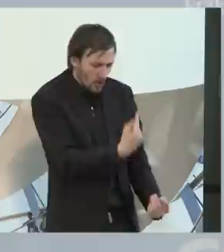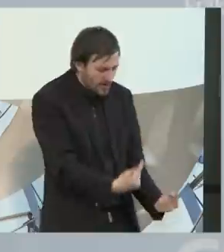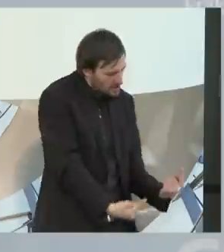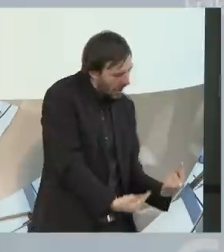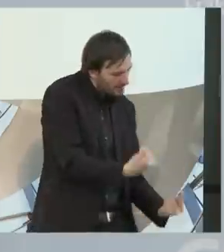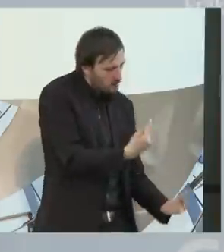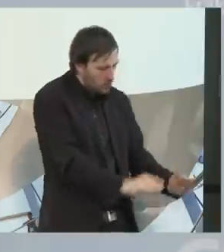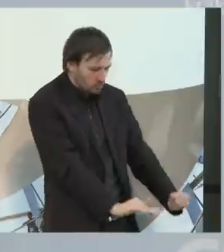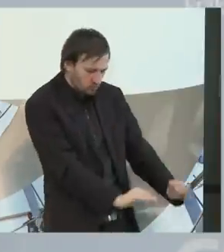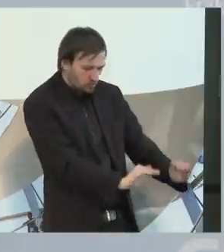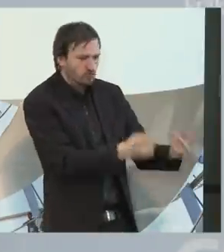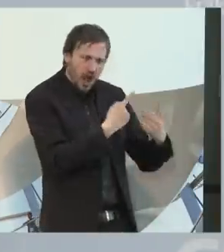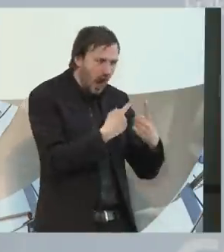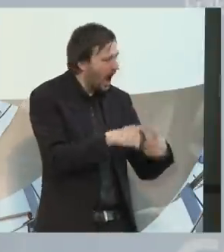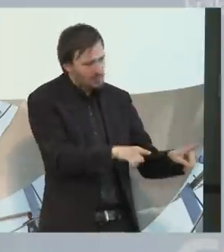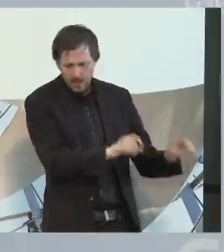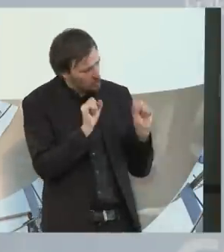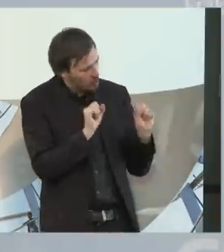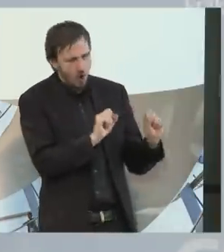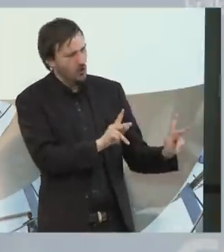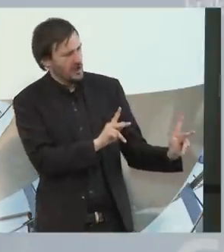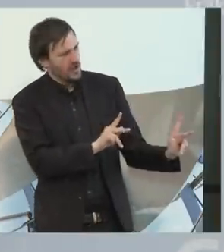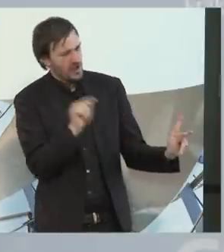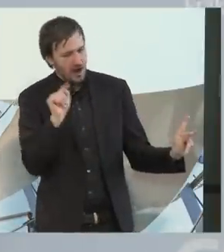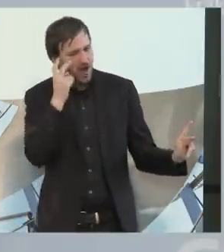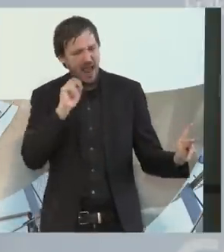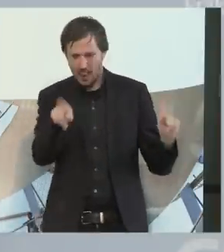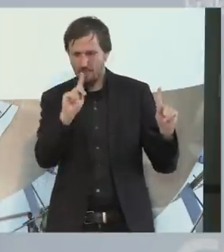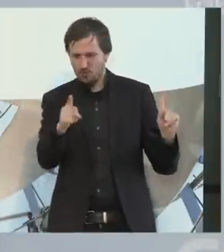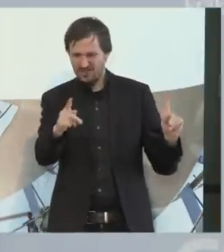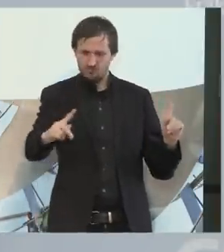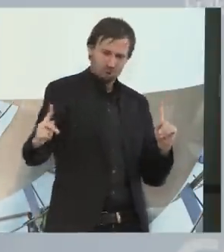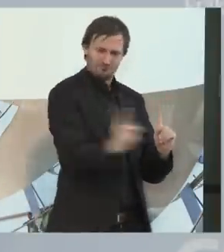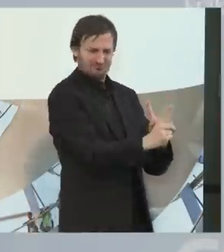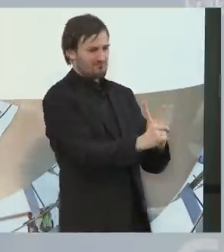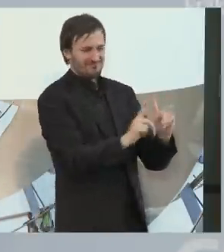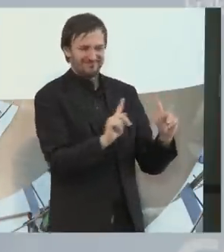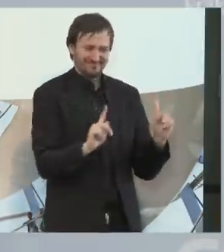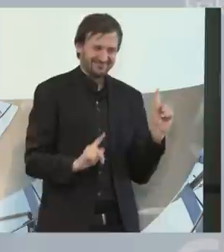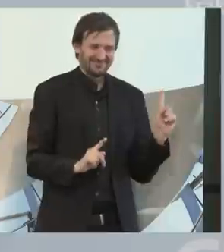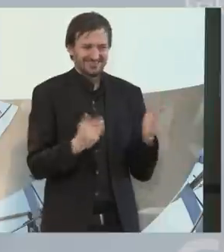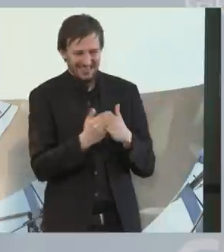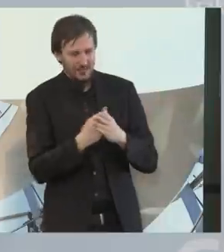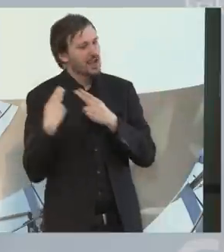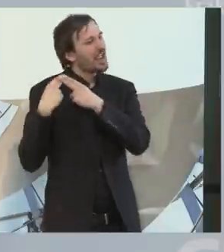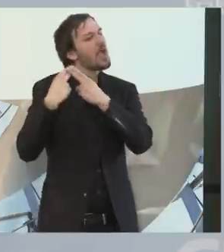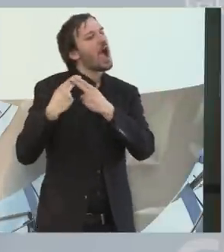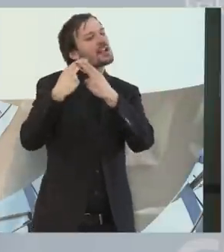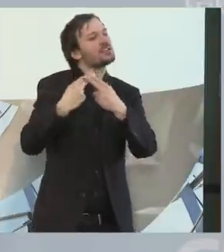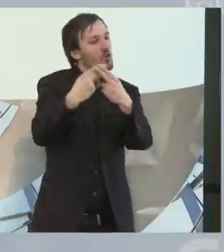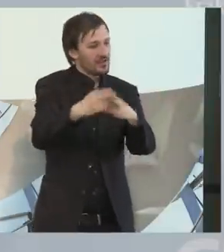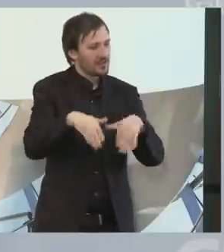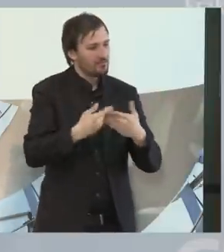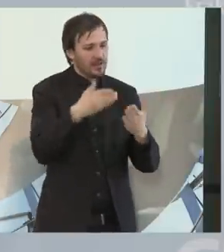jüngere Generation, das eben anders beantworten. Das ist mir in dieser Frage auch ganz, ganz wichtig, dass man es auch ein bisschen mal von Generationen von